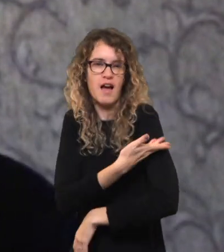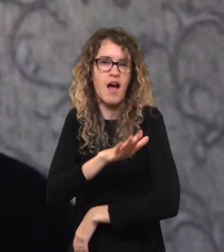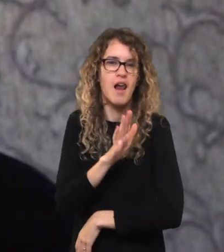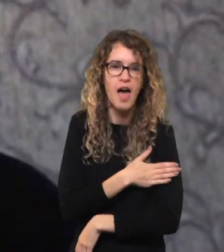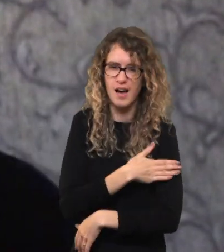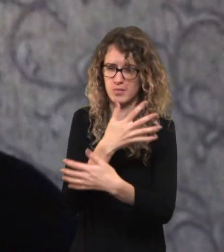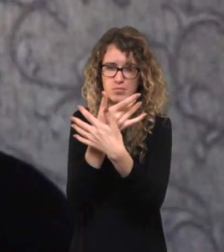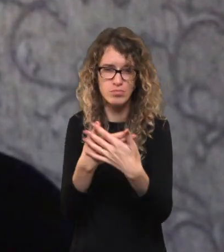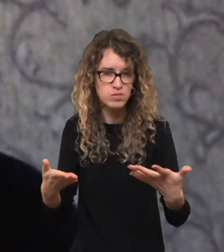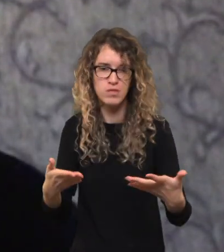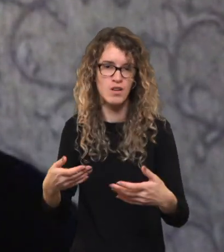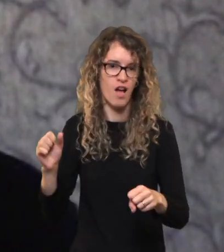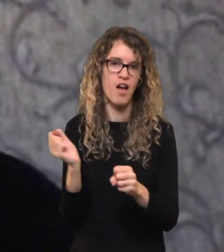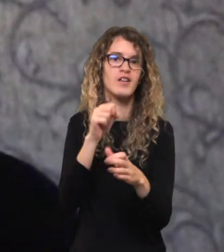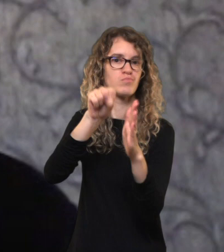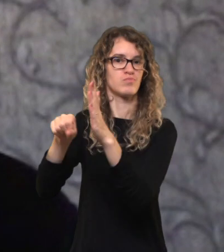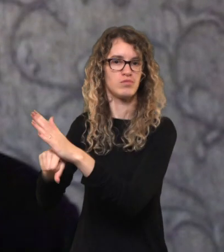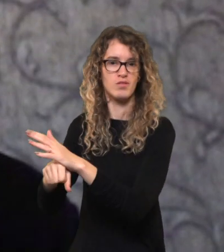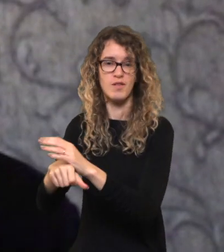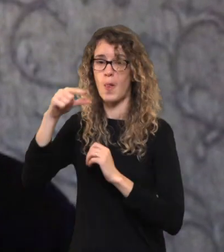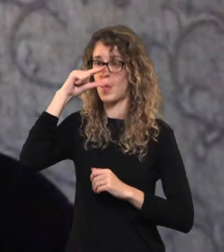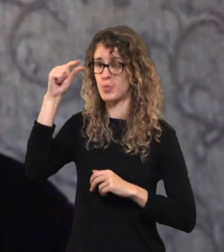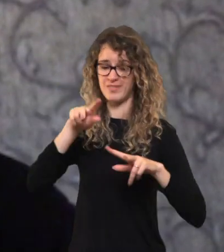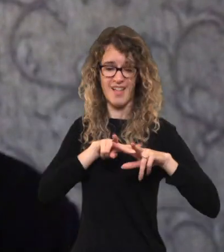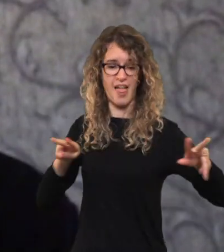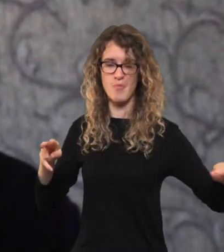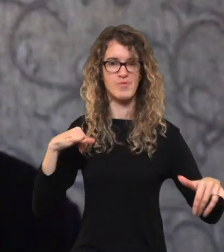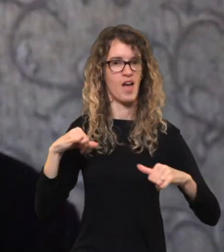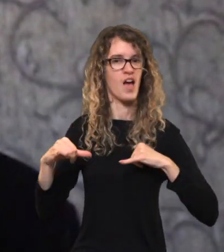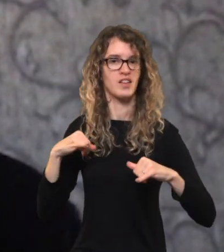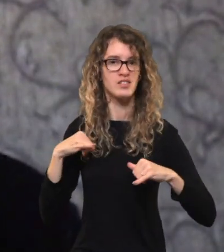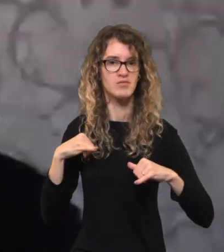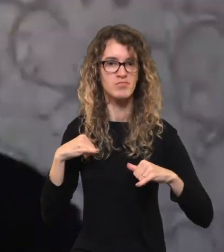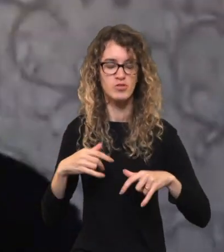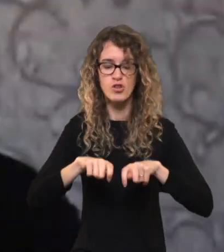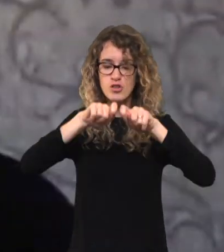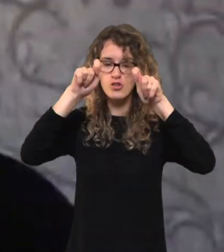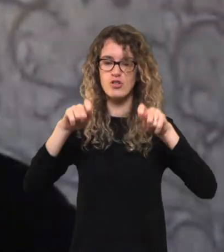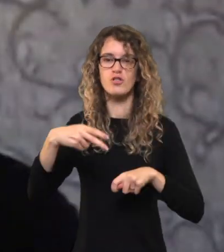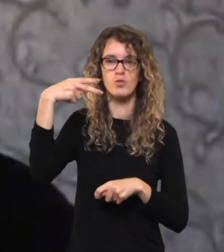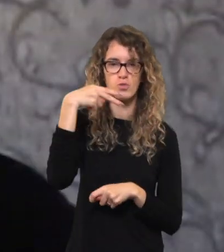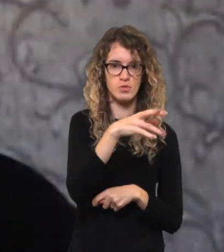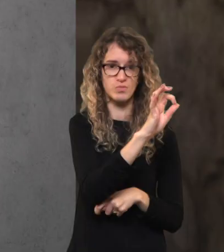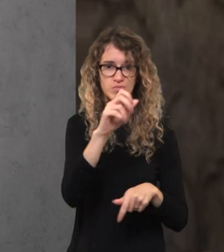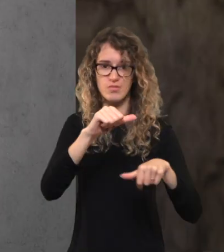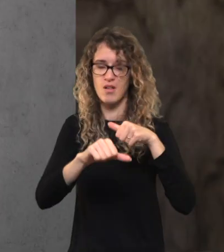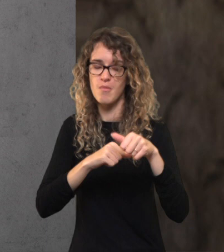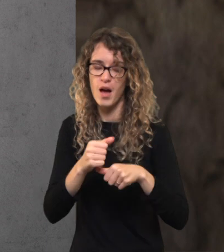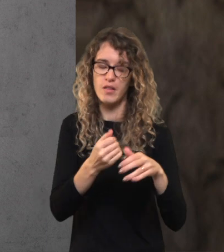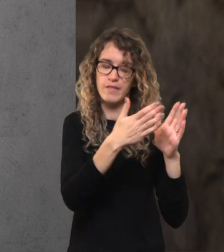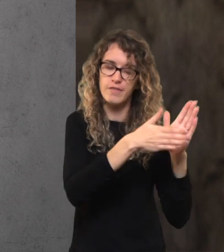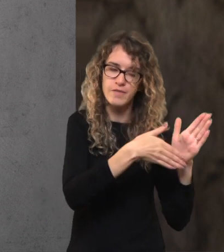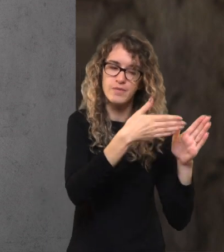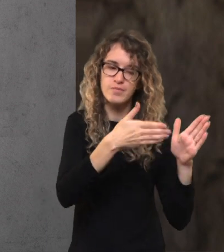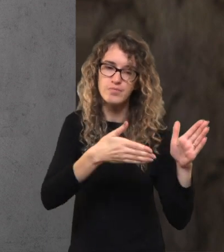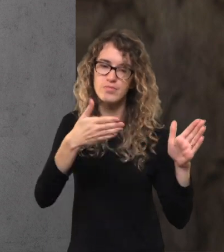ukrainiečiai, rusai, slavai. Putinas padarė lygiai tą patį, bangi į tai, reguojant vakarų šalims. Pradinant nuo 2000-ųjų,